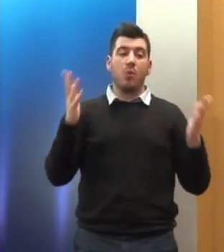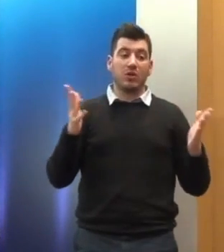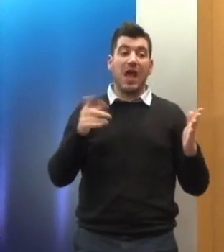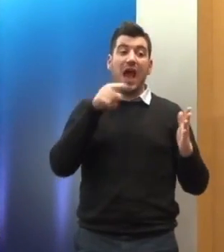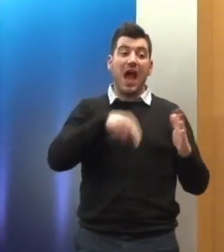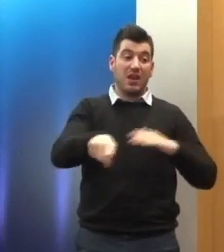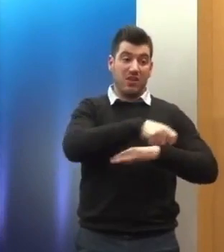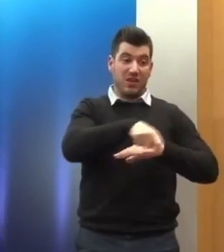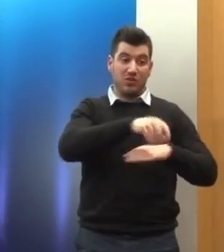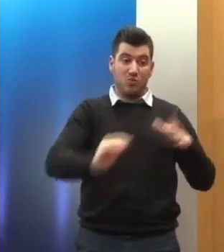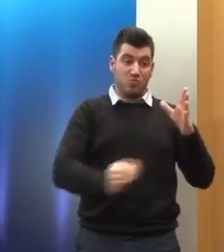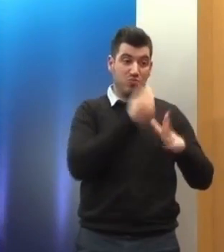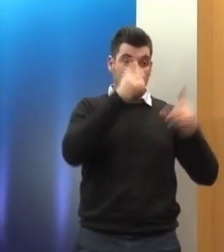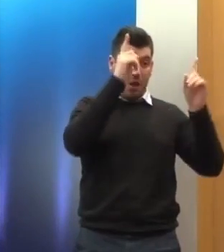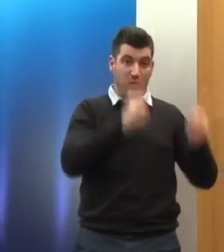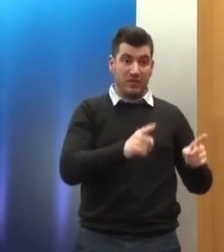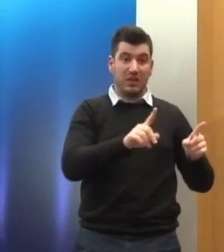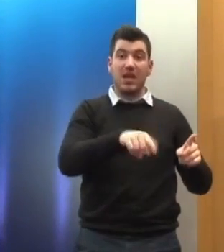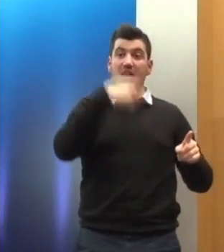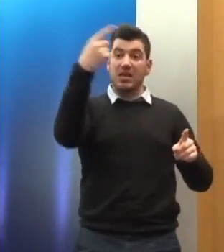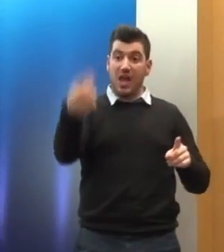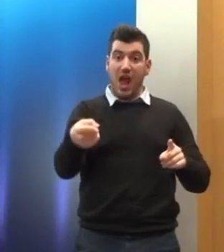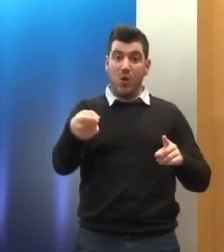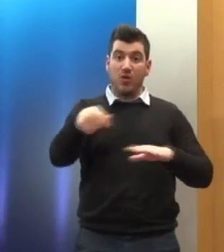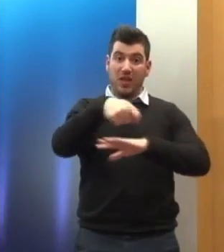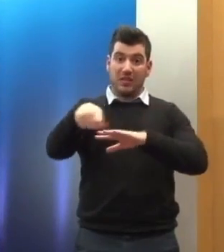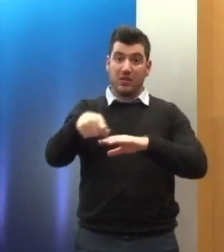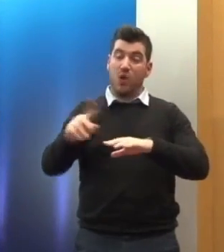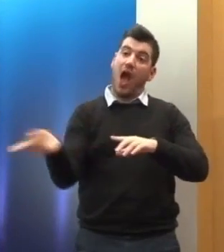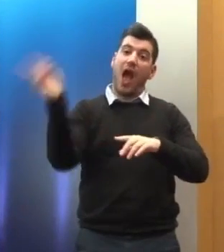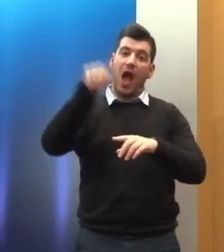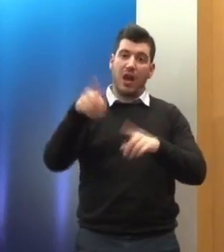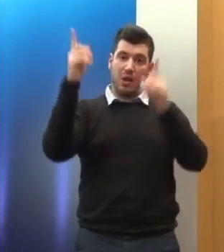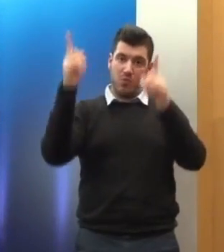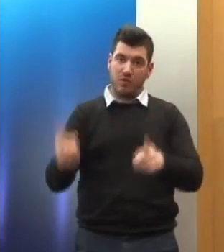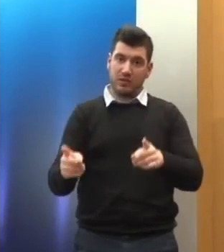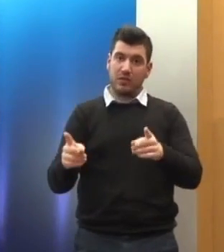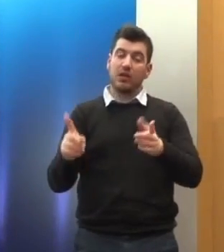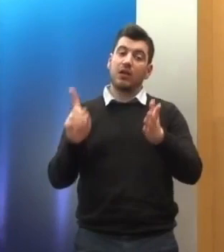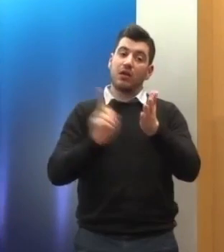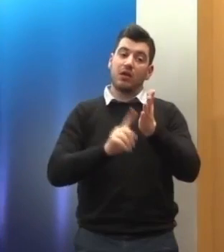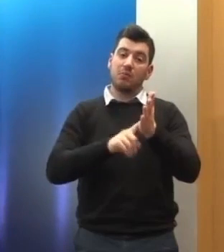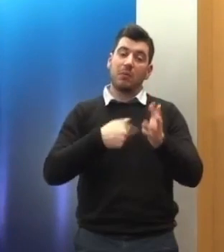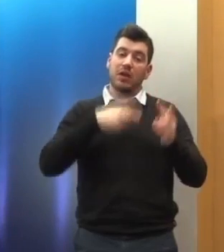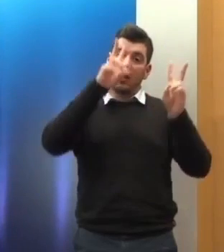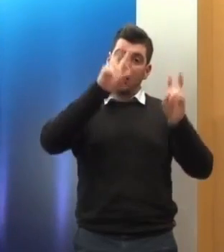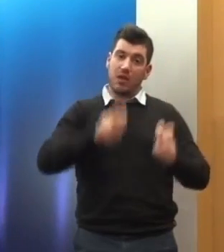ανεξαρτήτως της φύσεως των αποφάσεων των ποινικών δικαστηρίων είτε δηλαδή αυτές είναι καταδικαστικές είτε είναι αθωτικές είτε